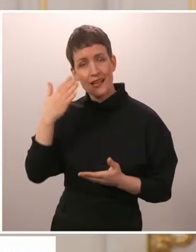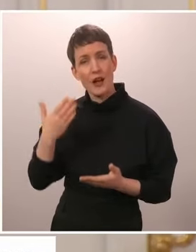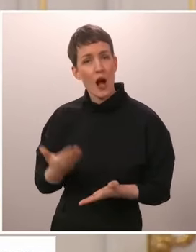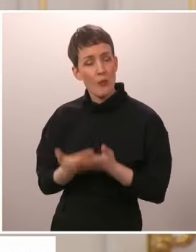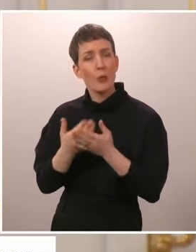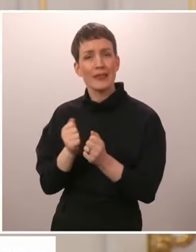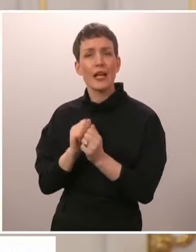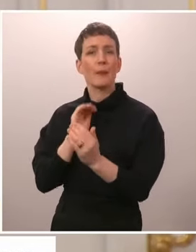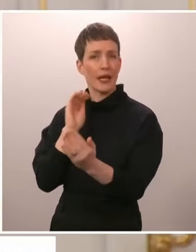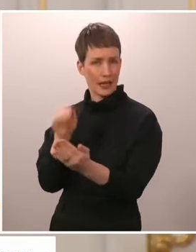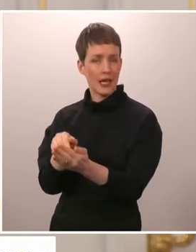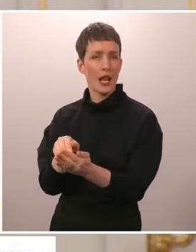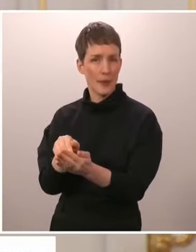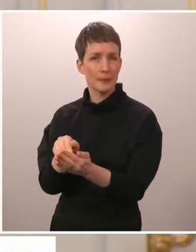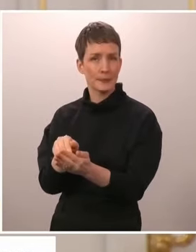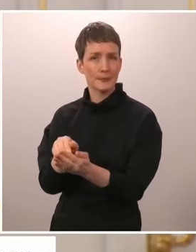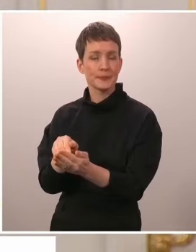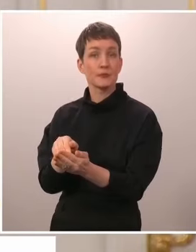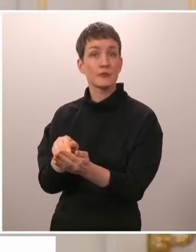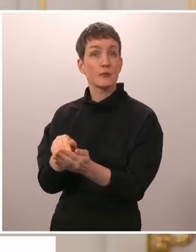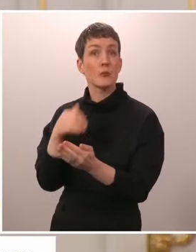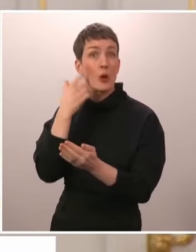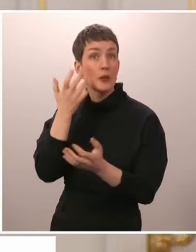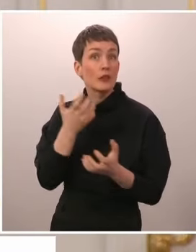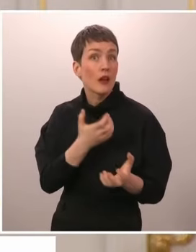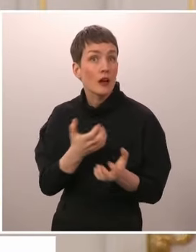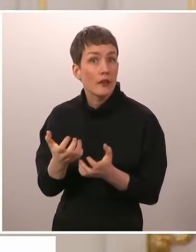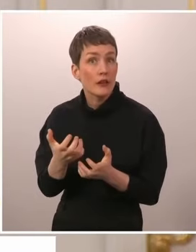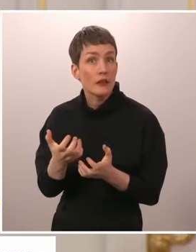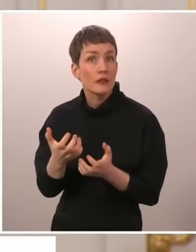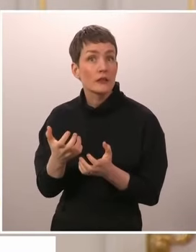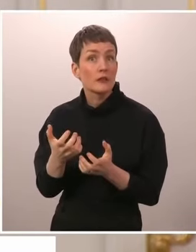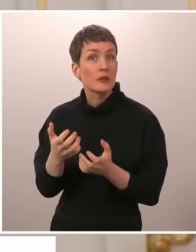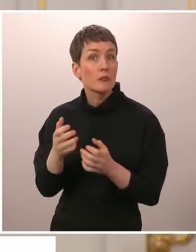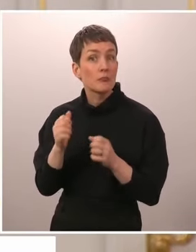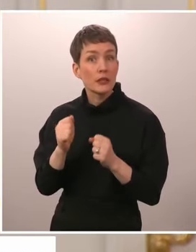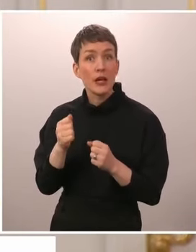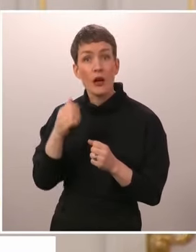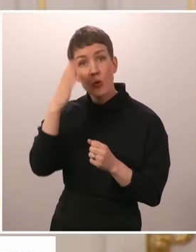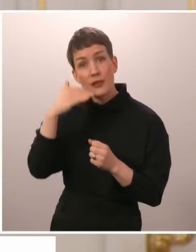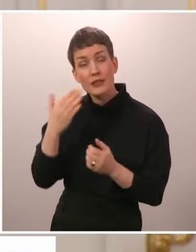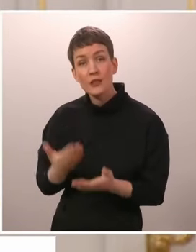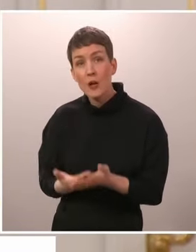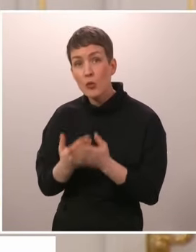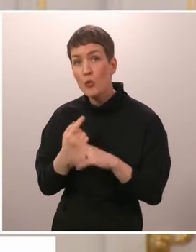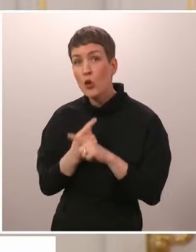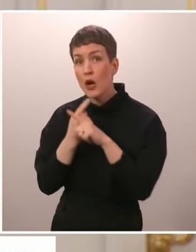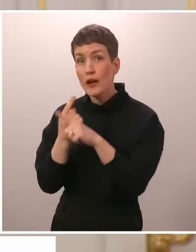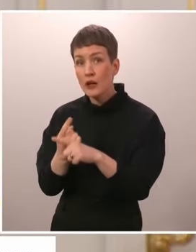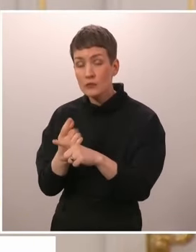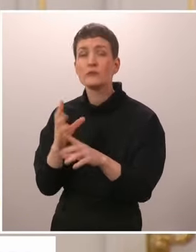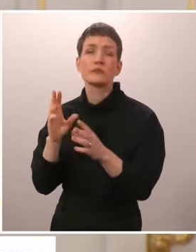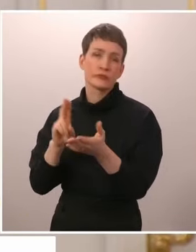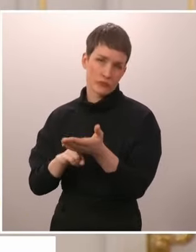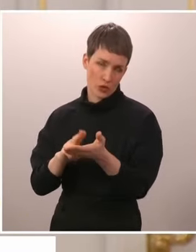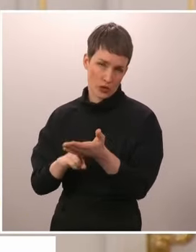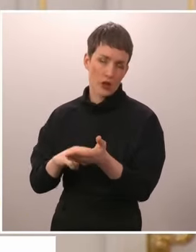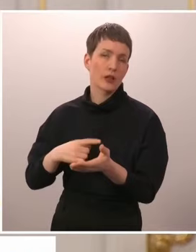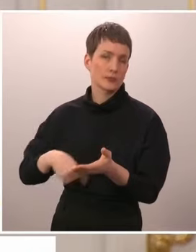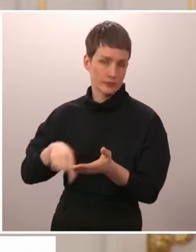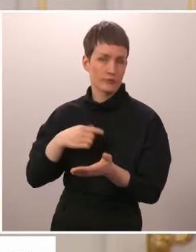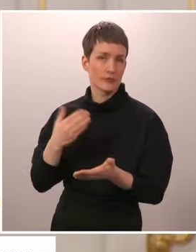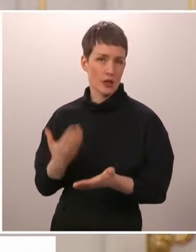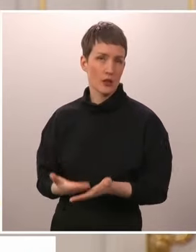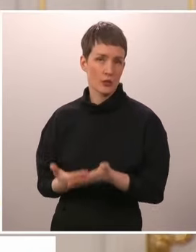Jos jossain vaiheessa tulee tarvetta osallistua muodossa tai toisessa humanitääriseen apuun, se me tullaan antamaan. Jos jossain vaiheessa